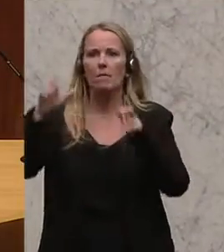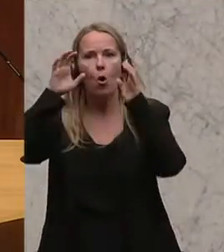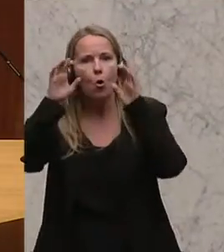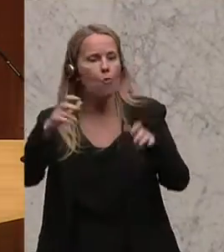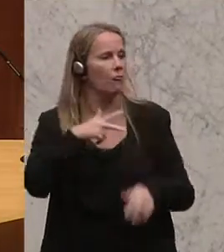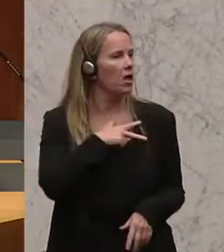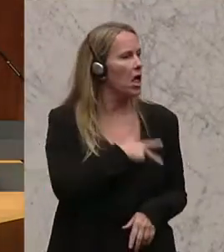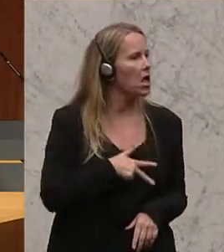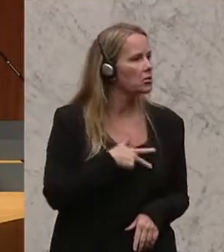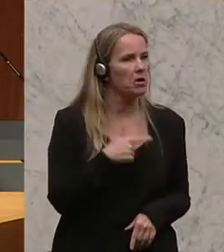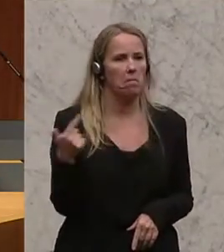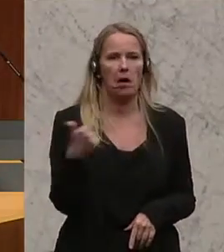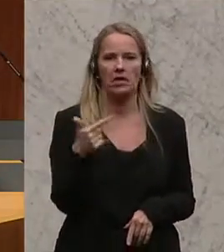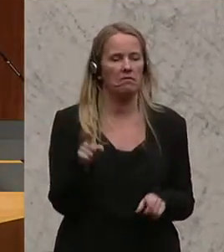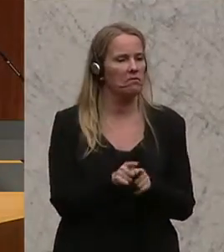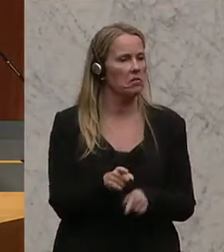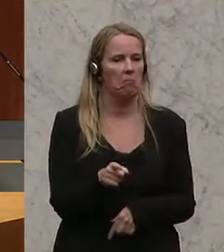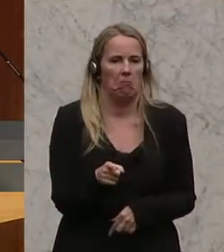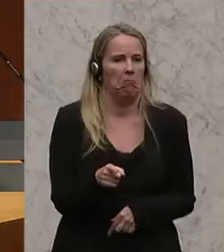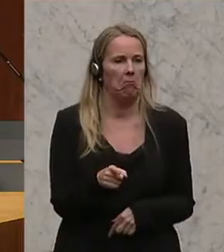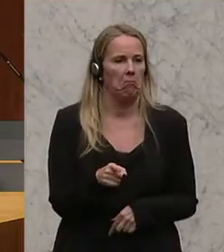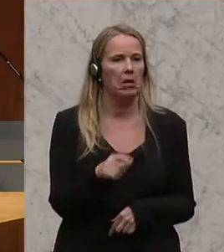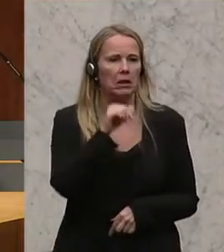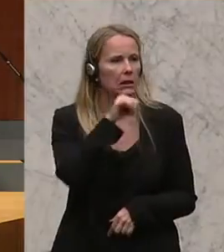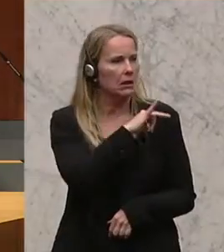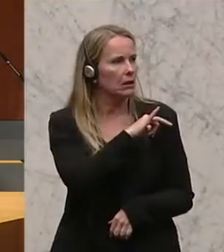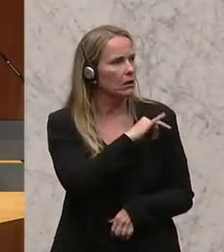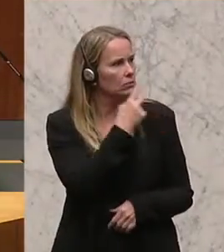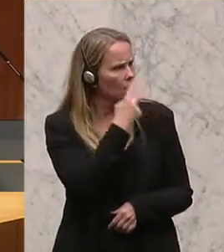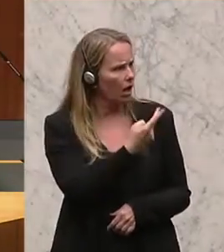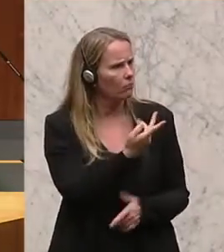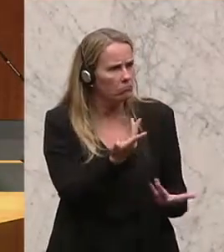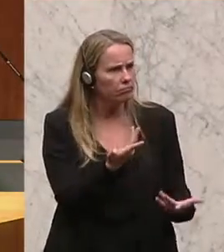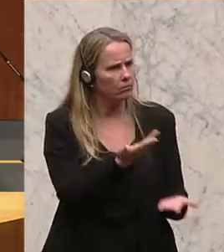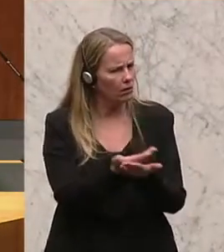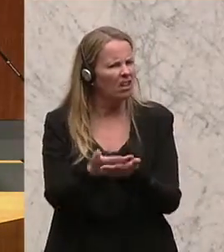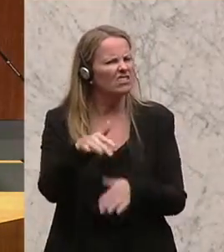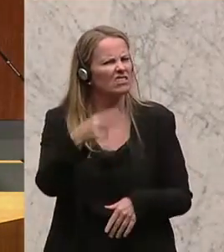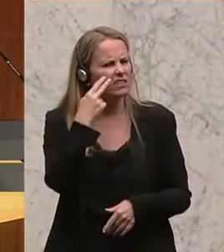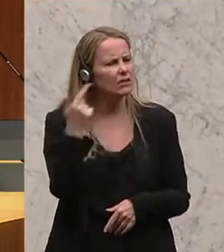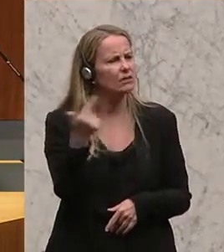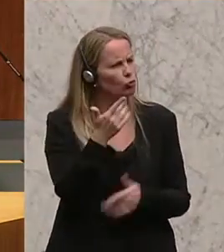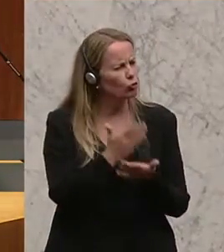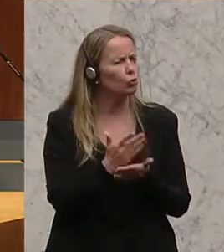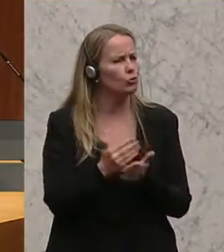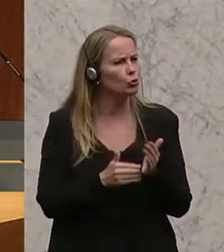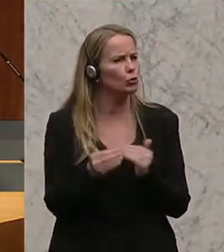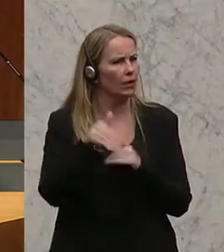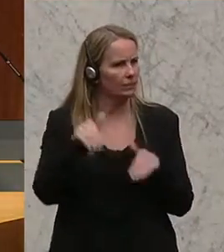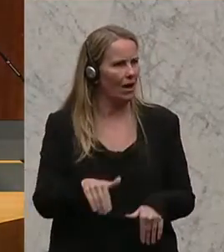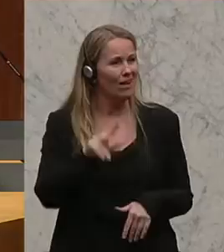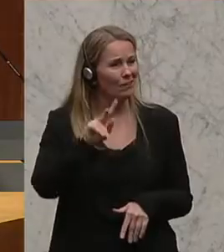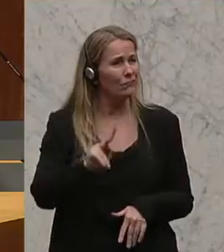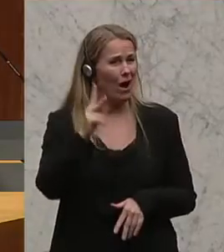SPÖ völlig negiert wird. Und jetzt muss man mal die Tatsachen am Tisch legen und da steckt schon System dahinter. Der VKI